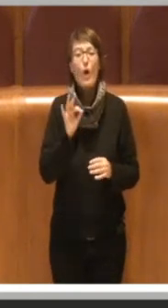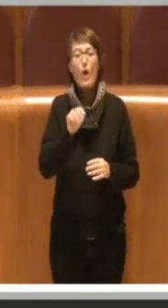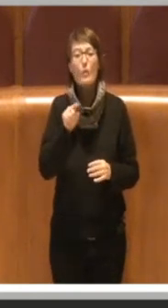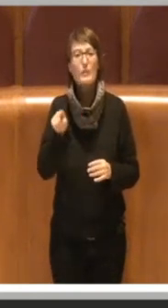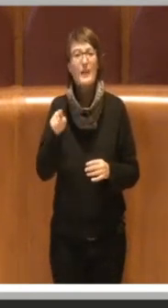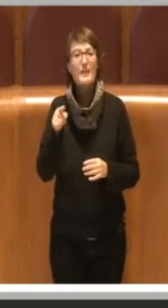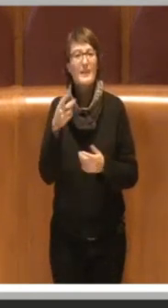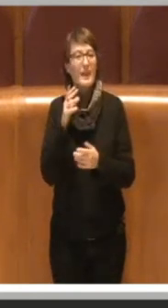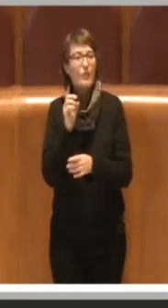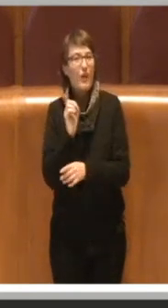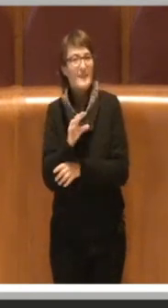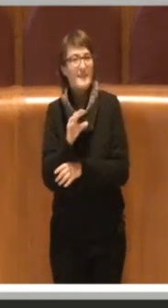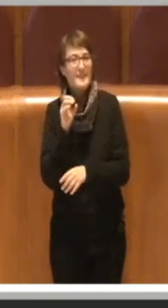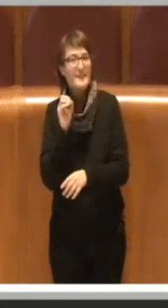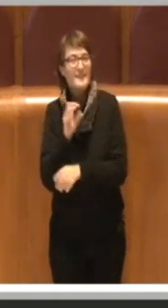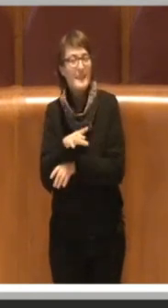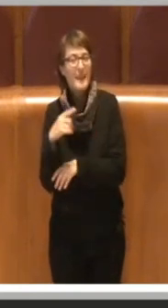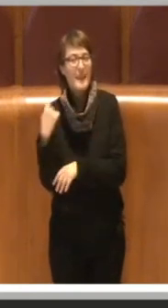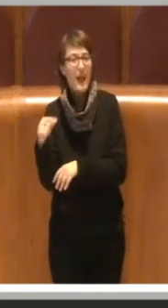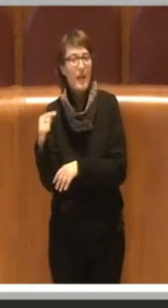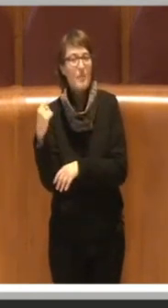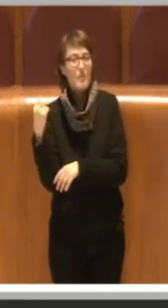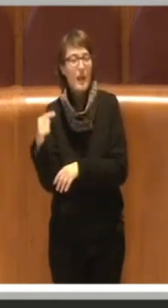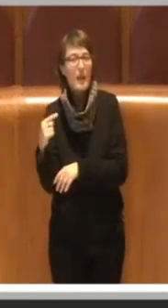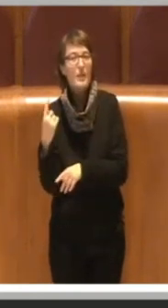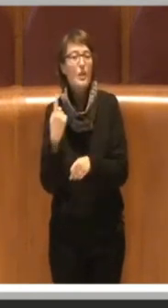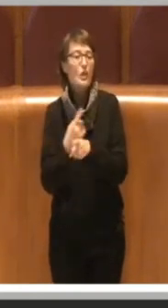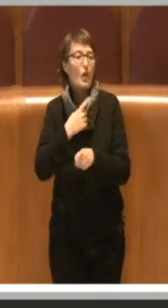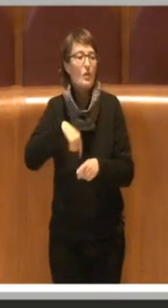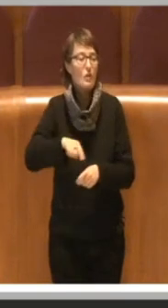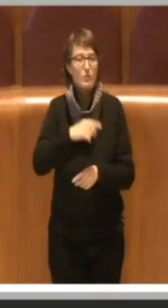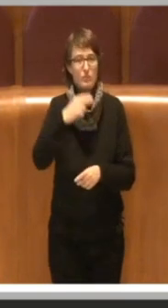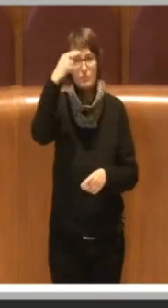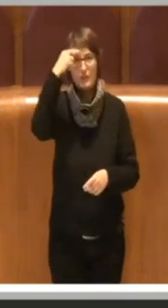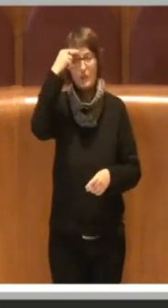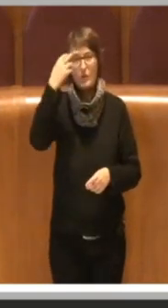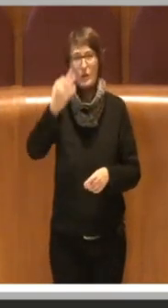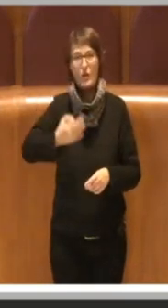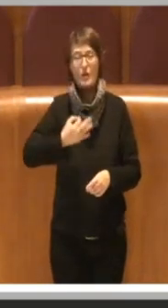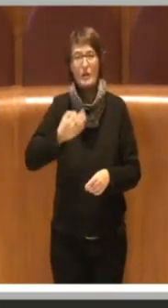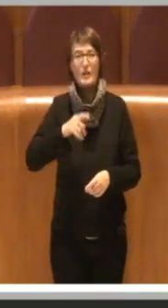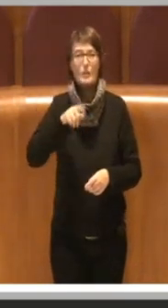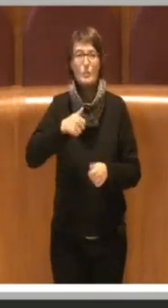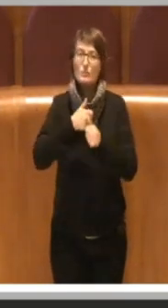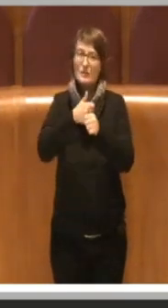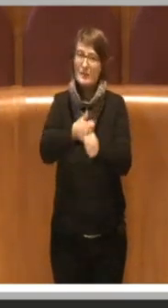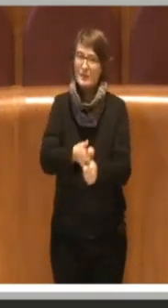ricordato e soprattutto seguito nel migliore dei modi possibile. Grazie